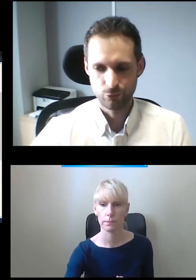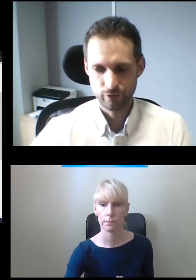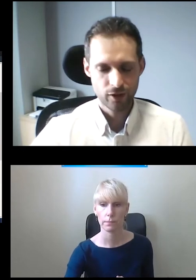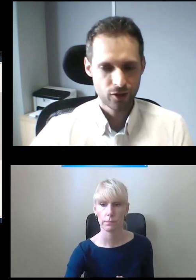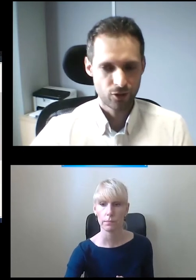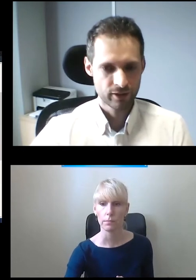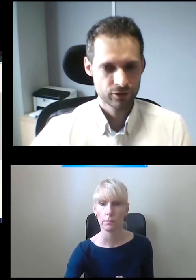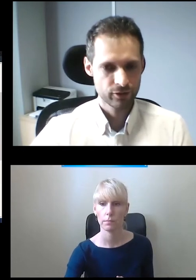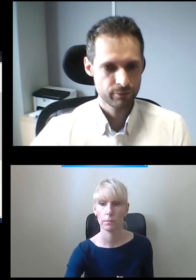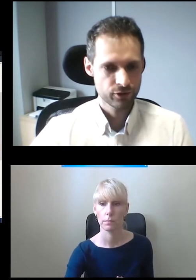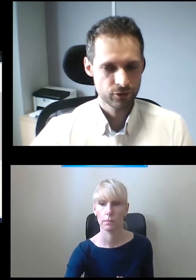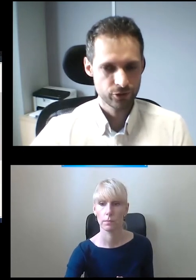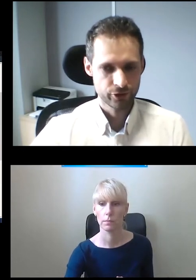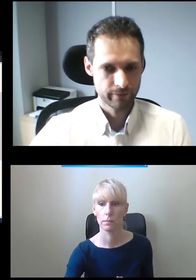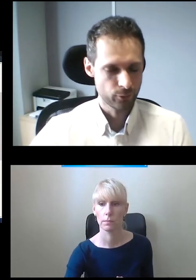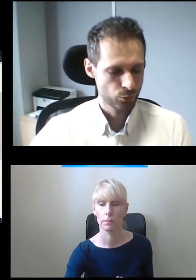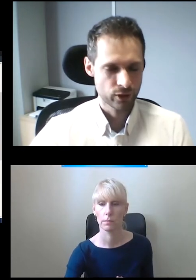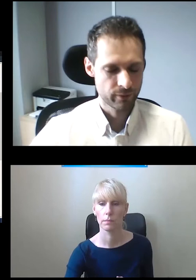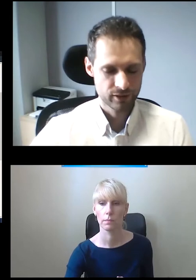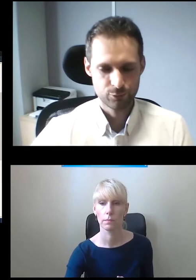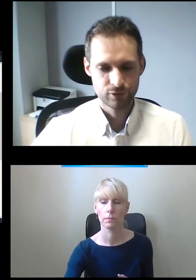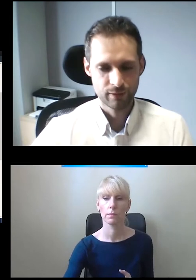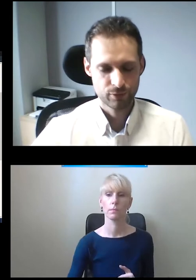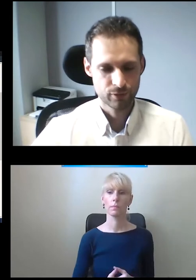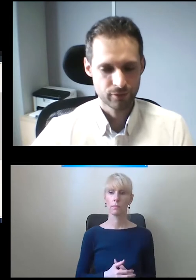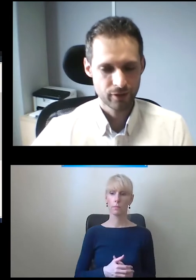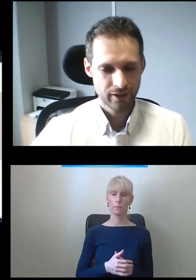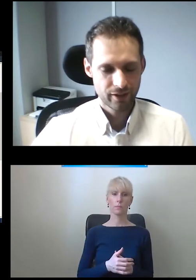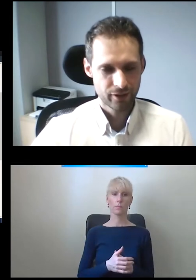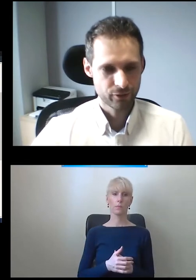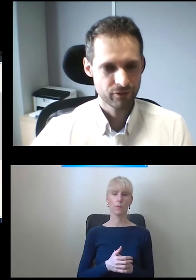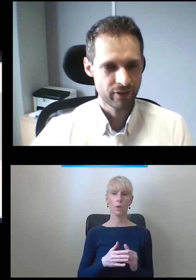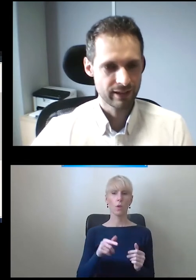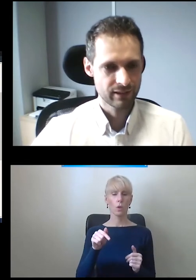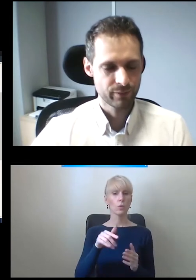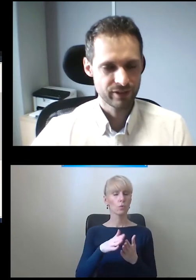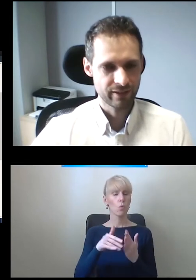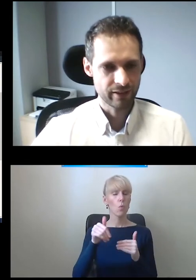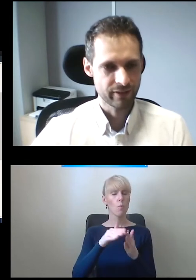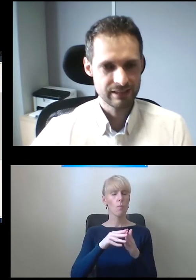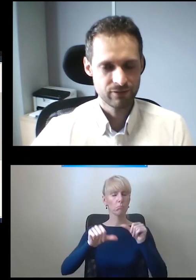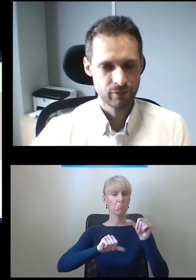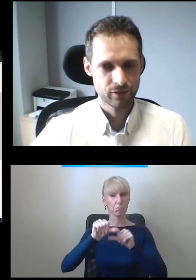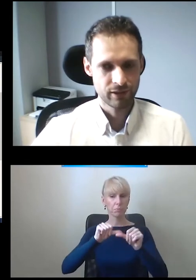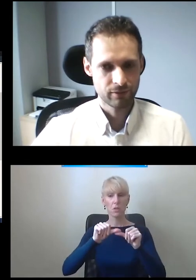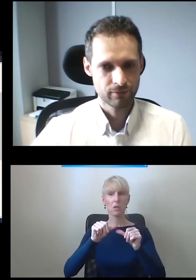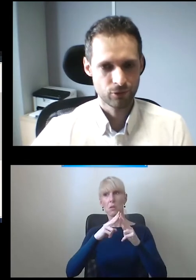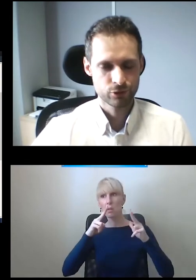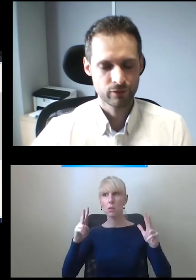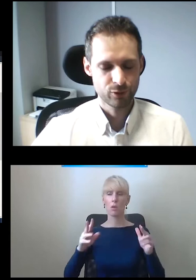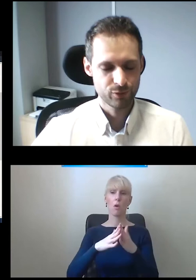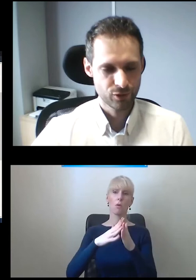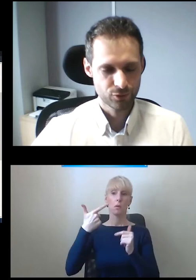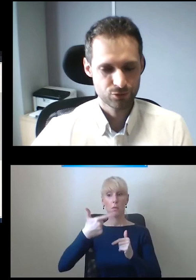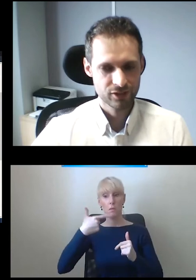systemów, ograniczonej przyrzędności, że odkurzacz ma się zepsuć na przykładowo rok, dwa i to ma być na gwarancji wymienionej i